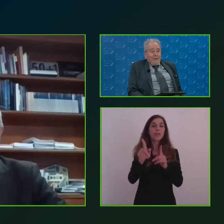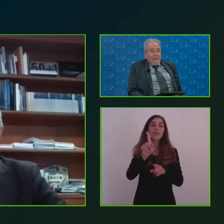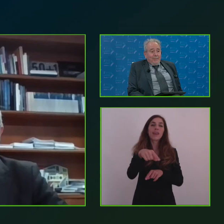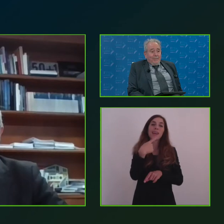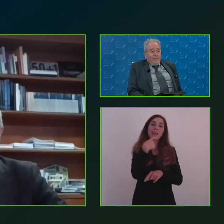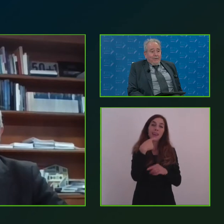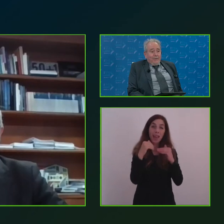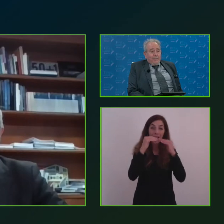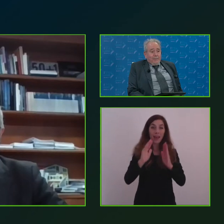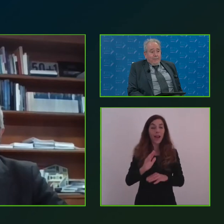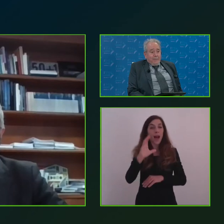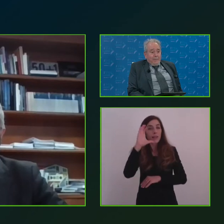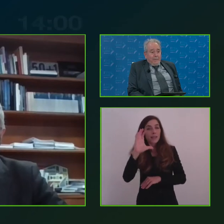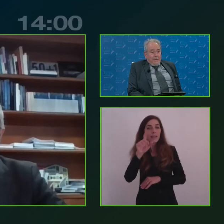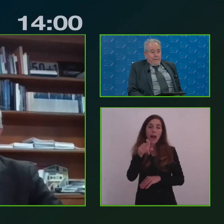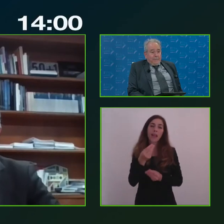ascoltatori. Vai Massimo.